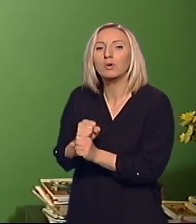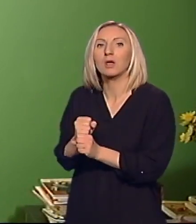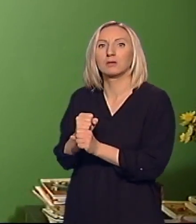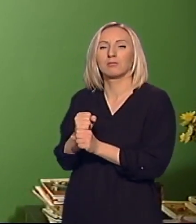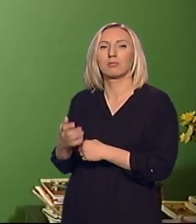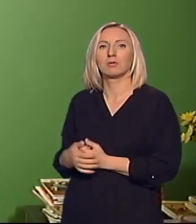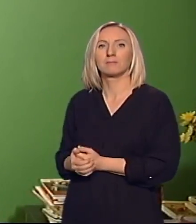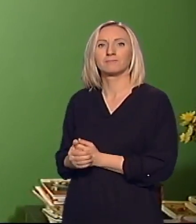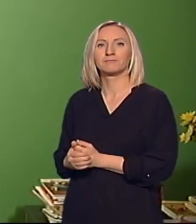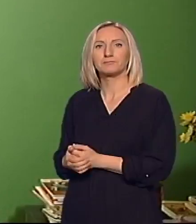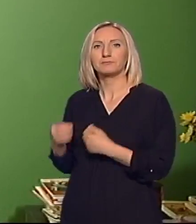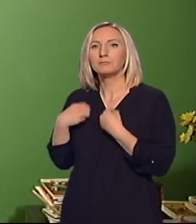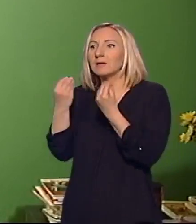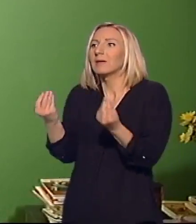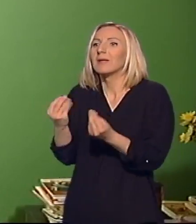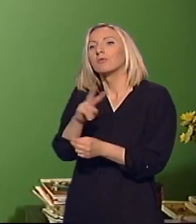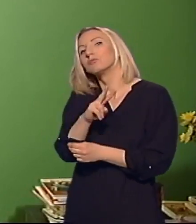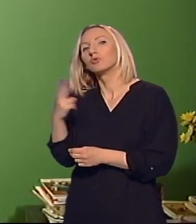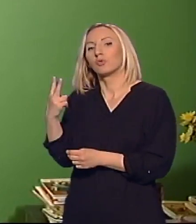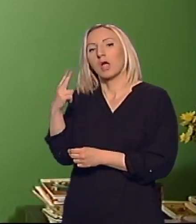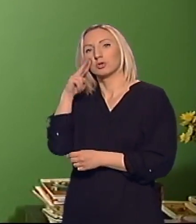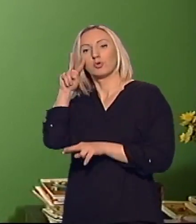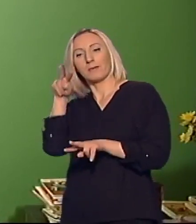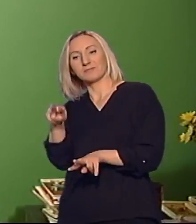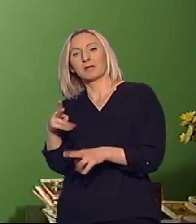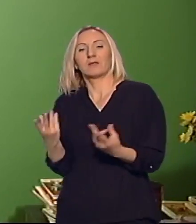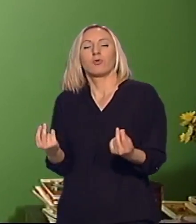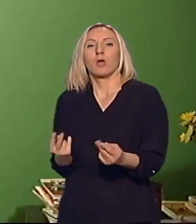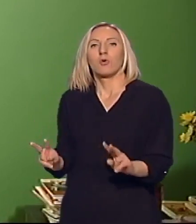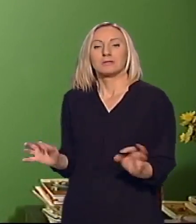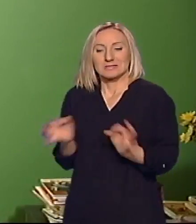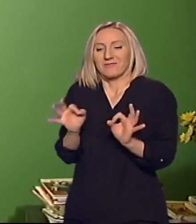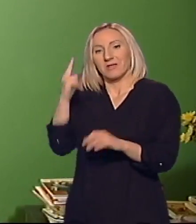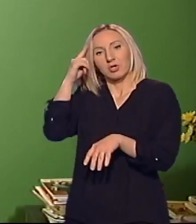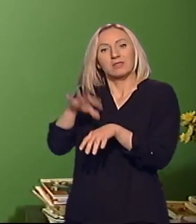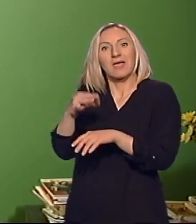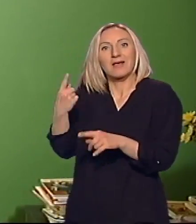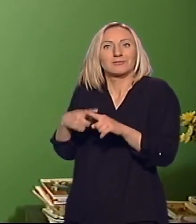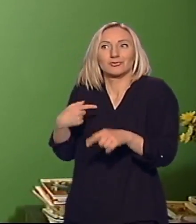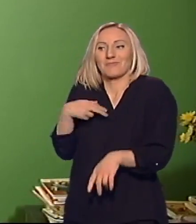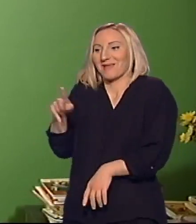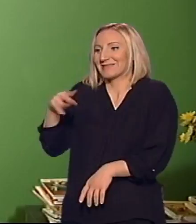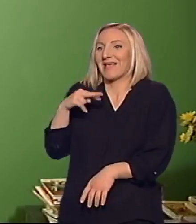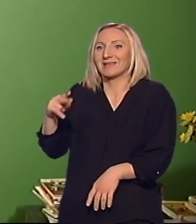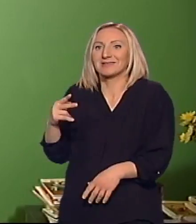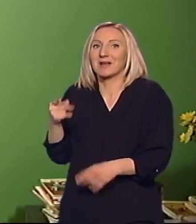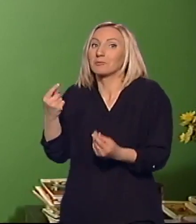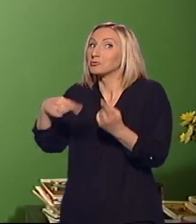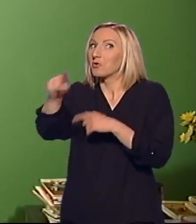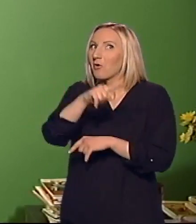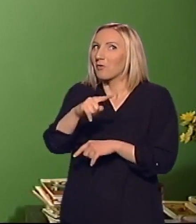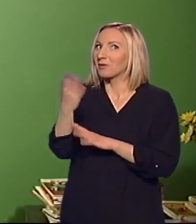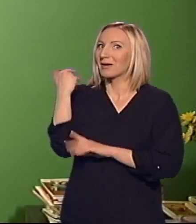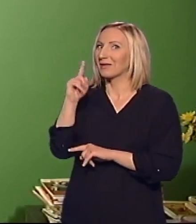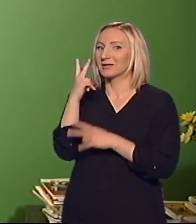dam neku drugačiju perspektivu, neku svežu ideju, možda iz ugla sestre, nešto što oni ranije i nisu prosto